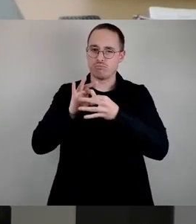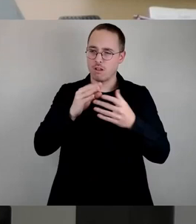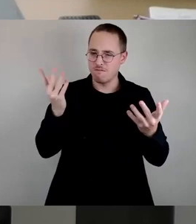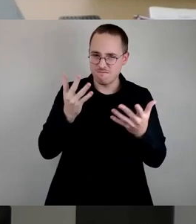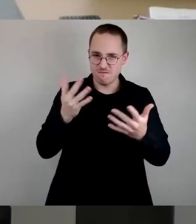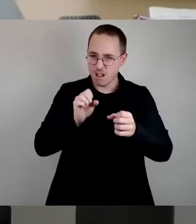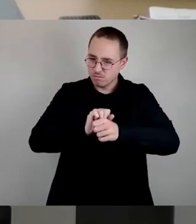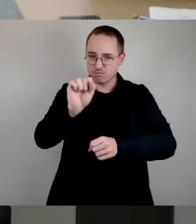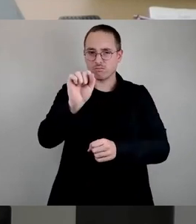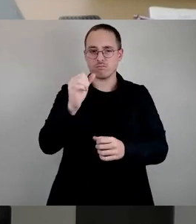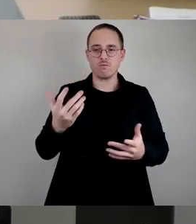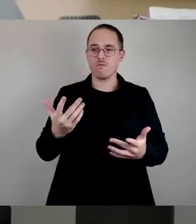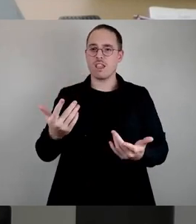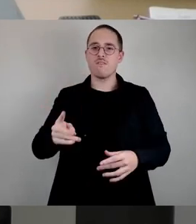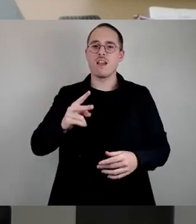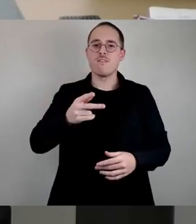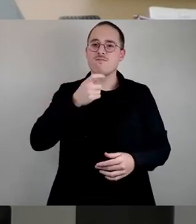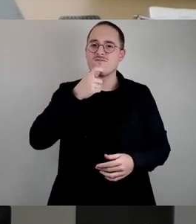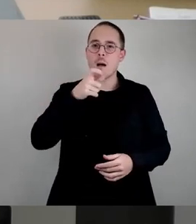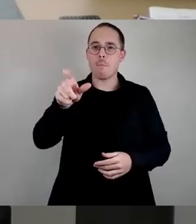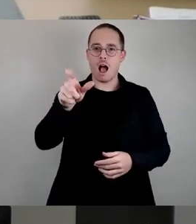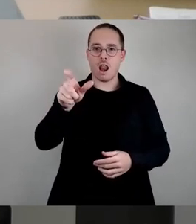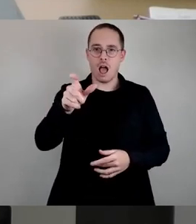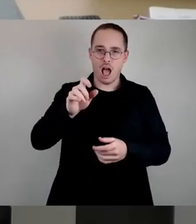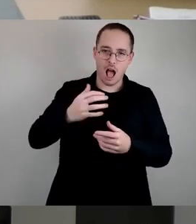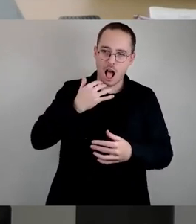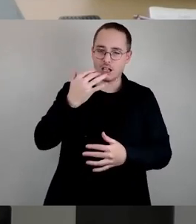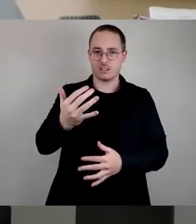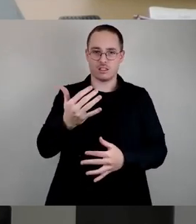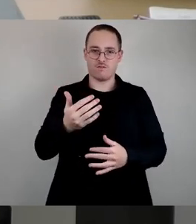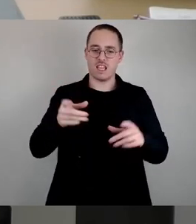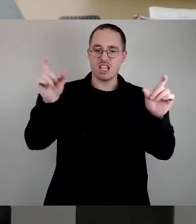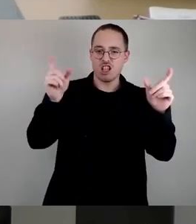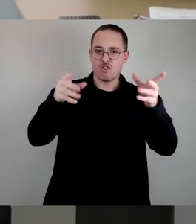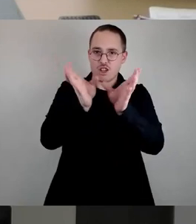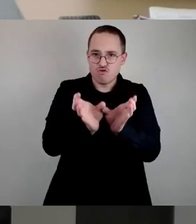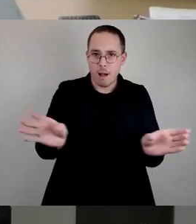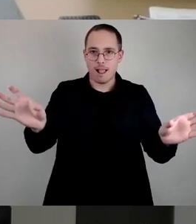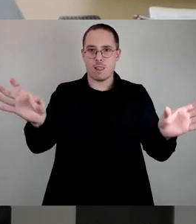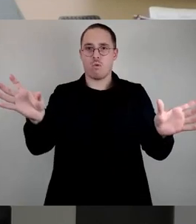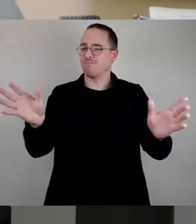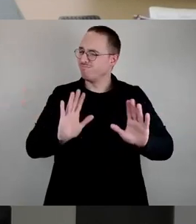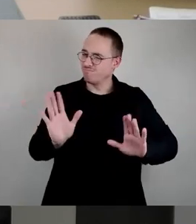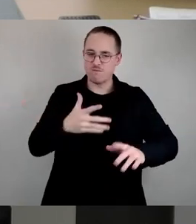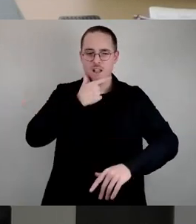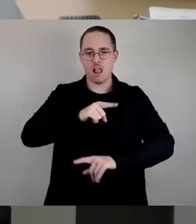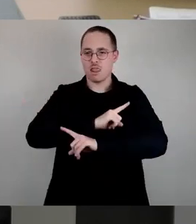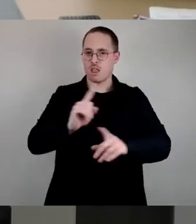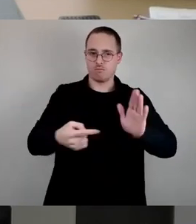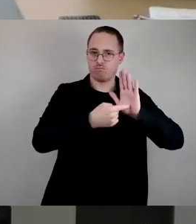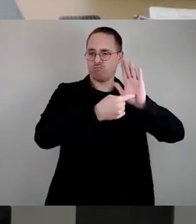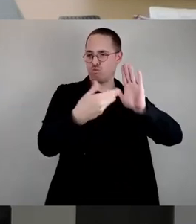gesellschaftlichen Spaltung Ausdruck zu verleihen. Aus meiner Sicht ein deutliches Zeichen der Zivilgesellschaft, ein Zeichen dafür,